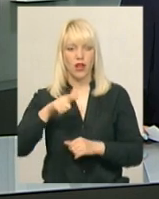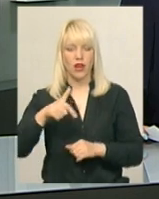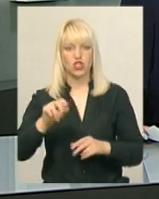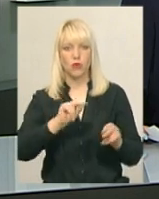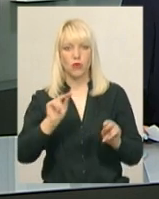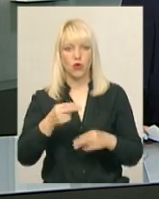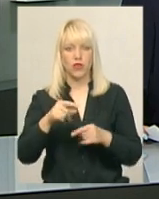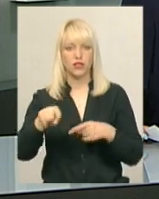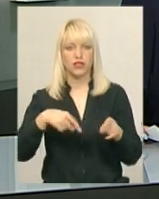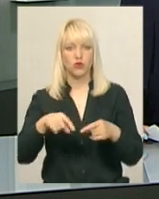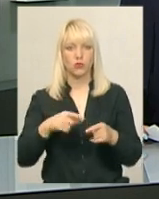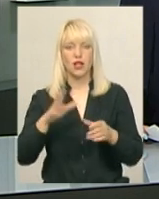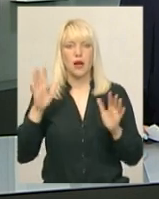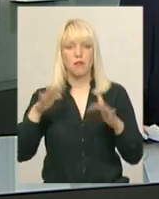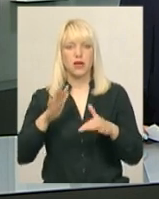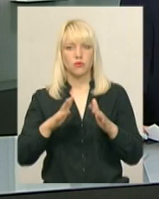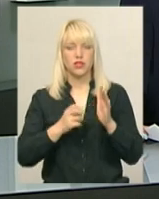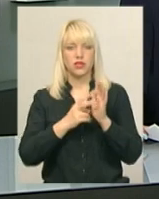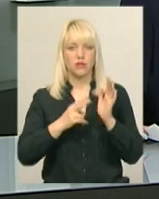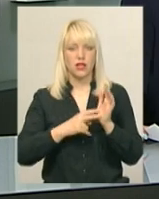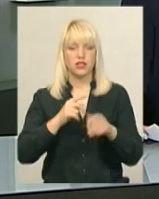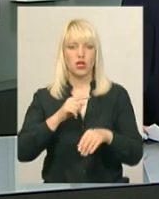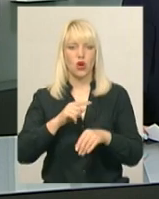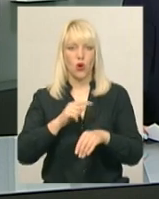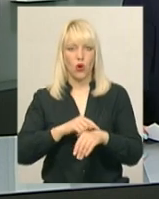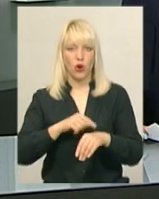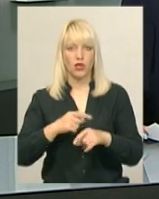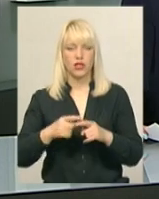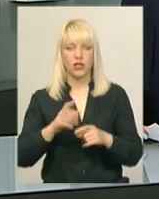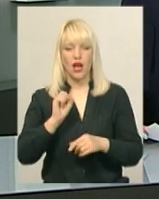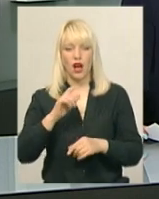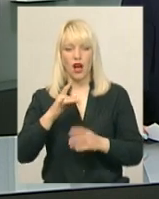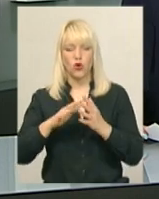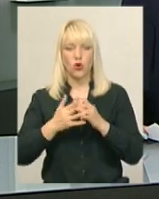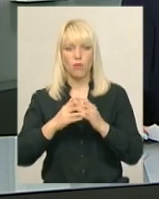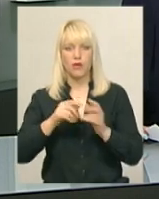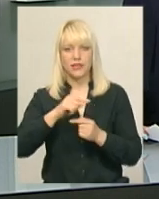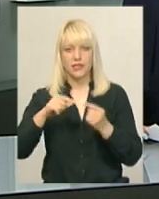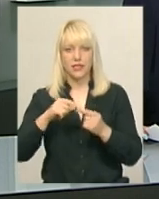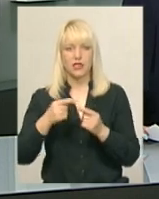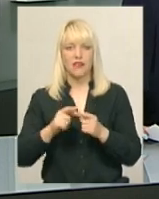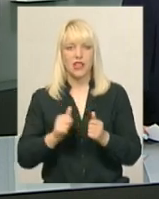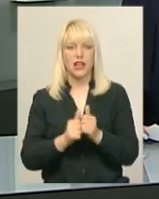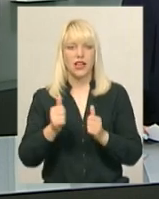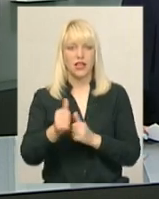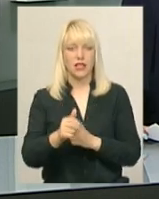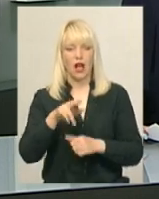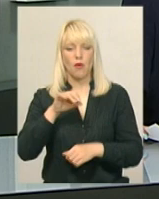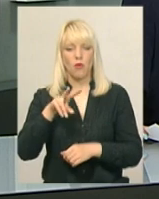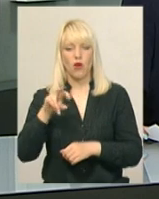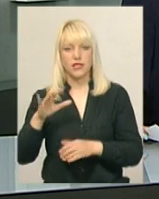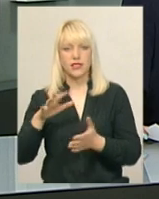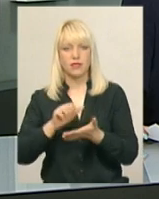розпочнеться о 17-й годині. Після 26 турів змагань агробізнес лідирує в групі А чемпіонату. Полісся знаходиться там на 8-й